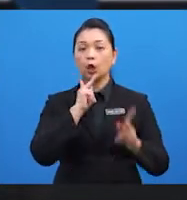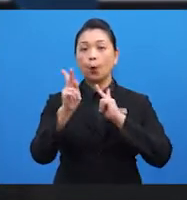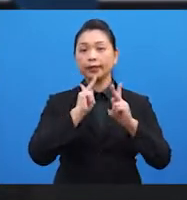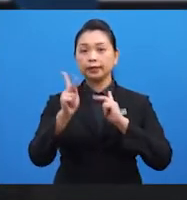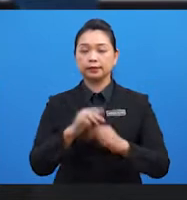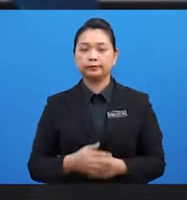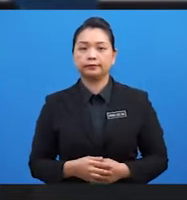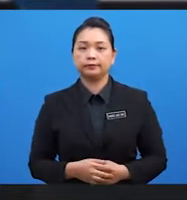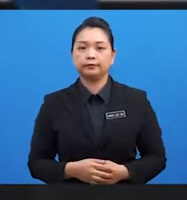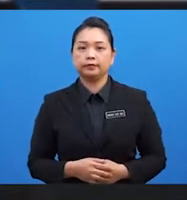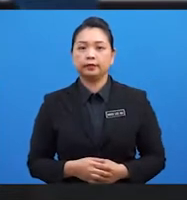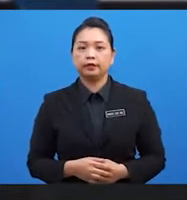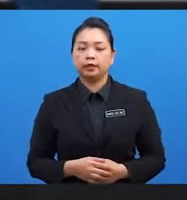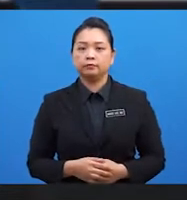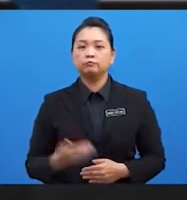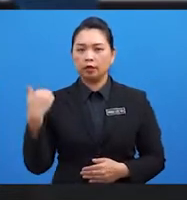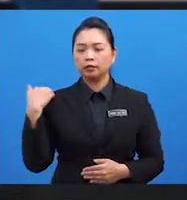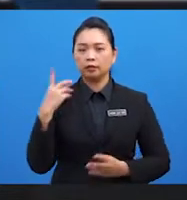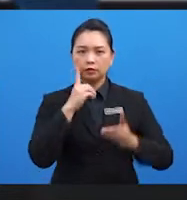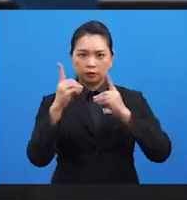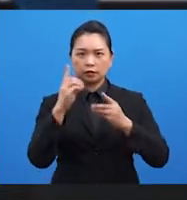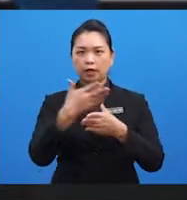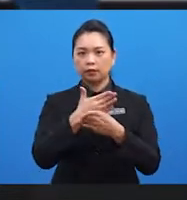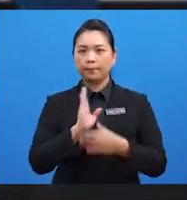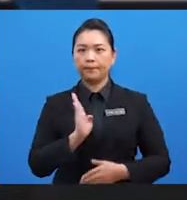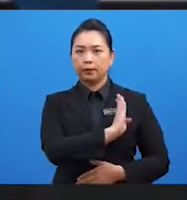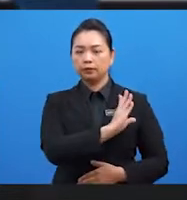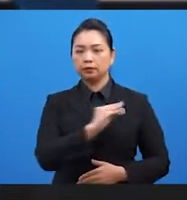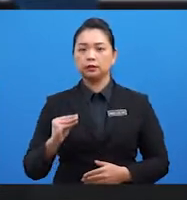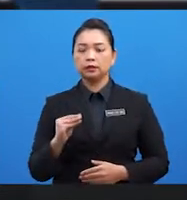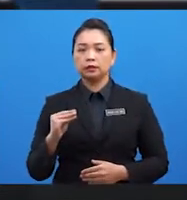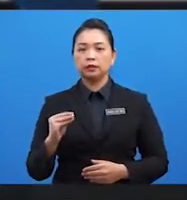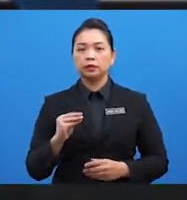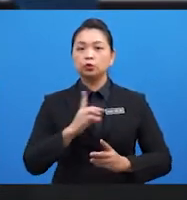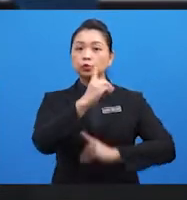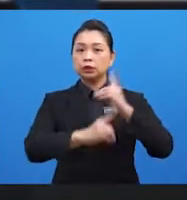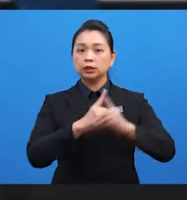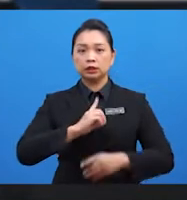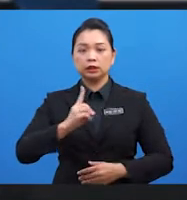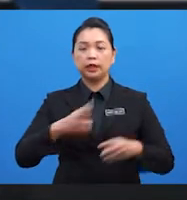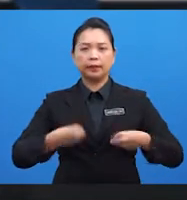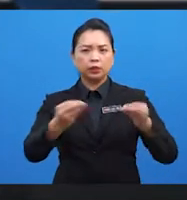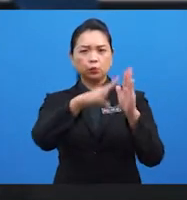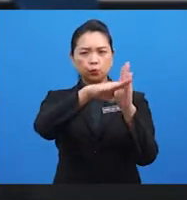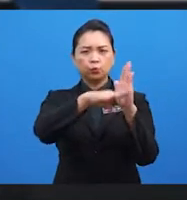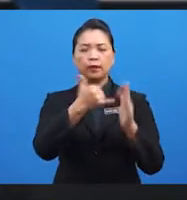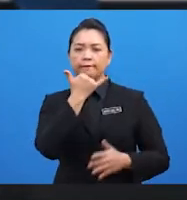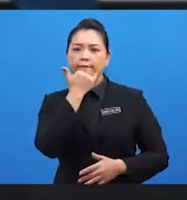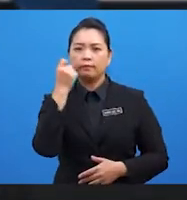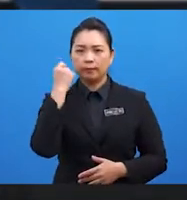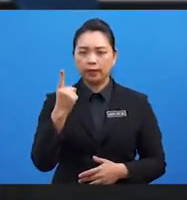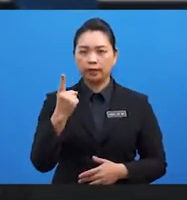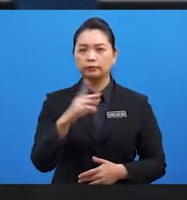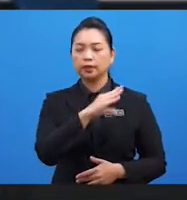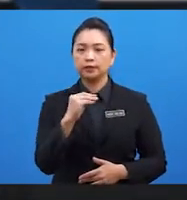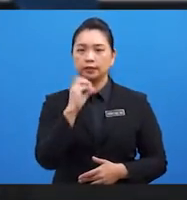komunikasi menganjurkan dialog antara Barat dengan dunia Islam bagi mengurangkan salah